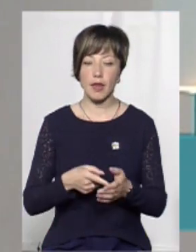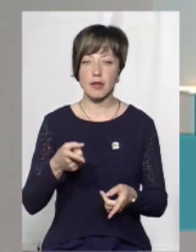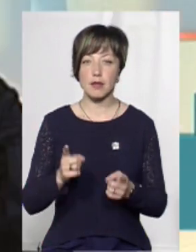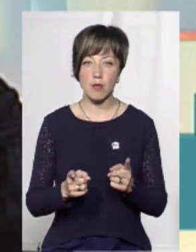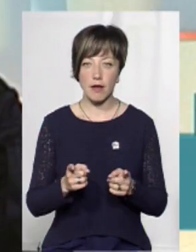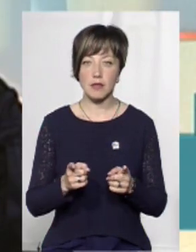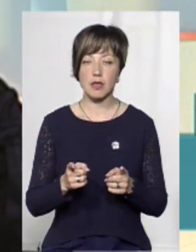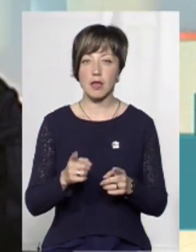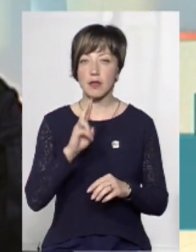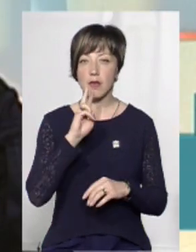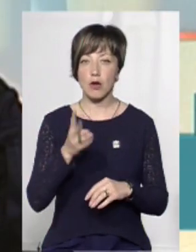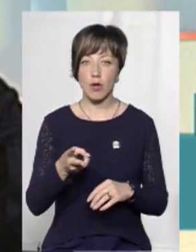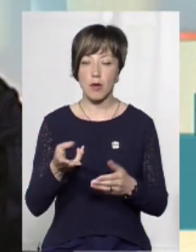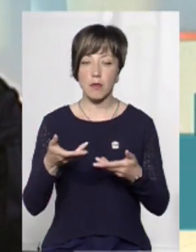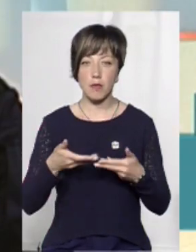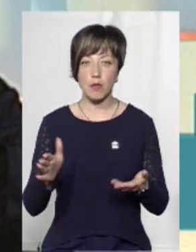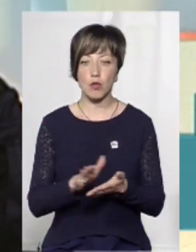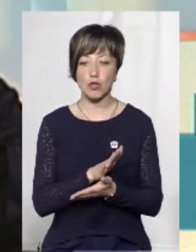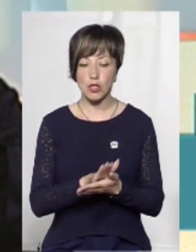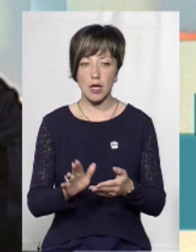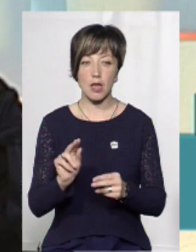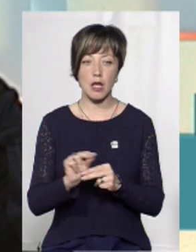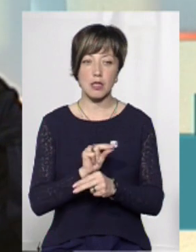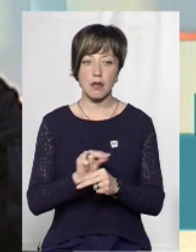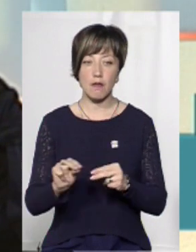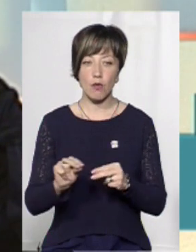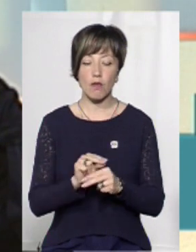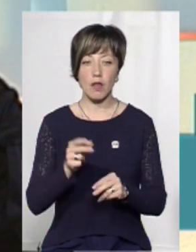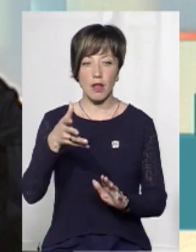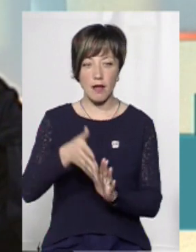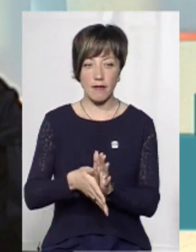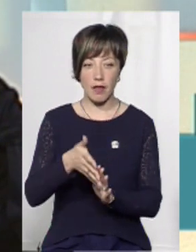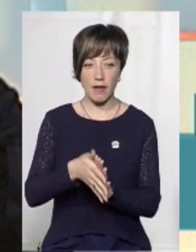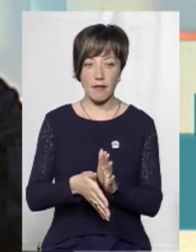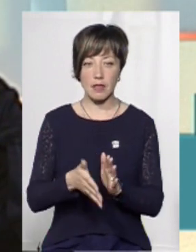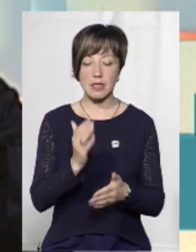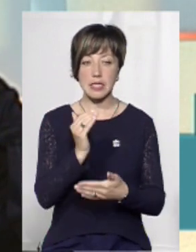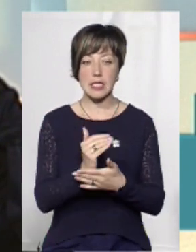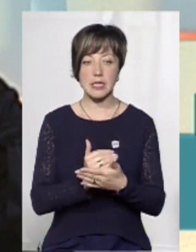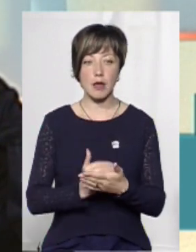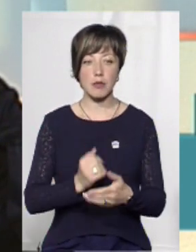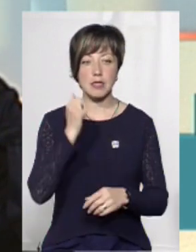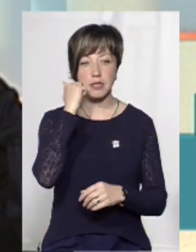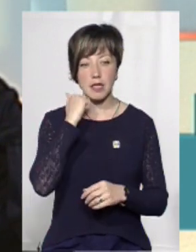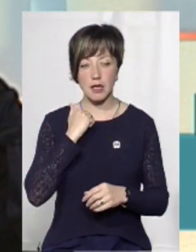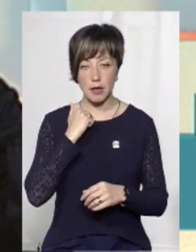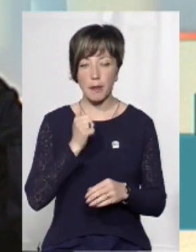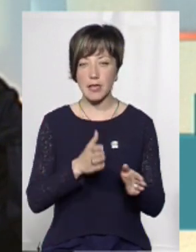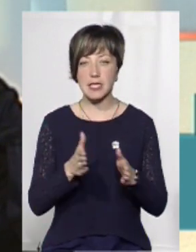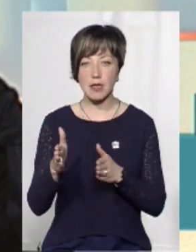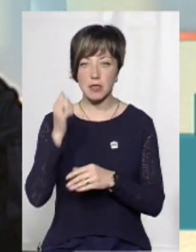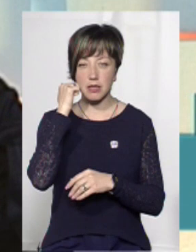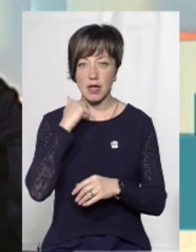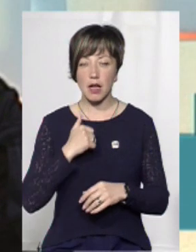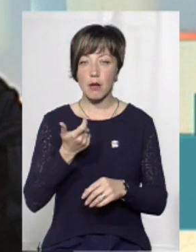насправді, цілих два роки ми прочищали, реставровували ливневі системи старі. Більшість тих систем, які ми